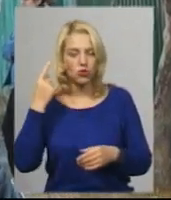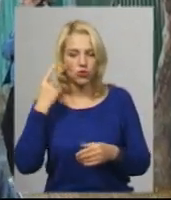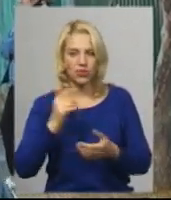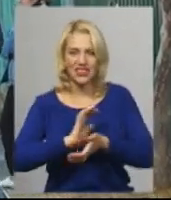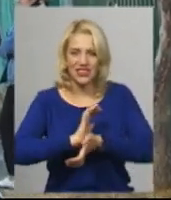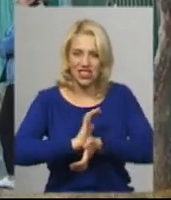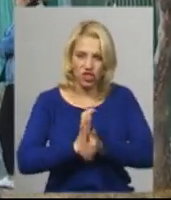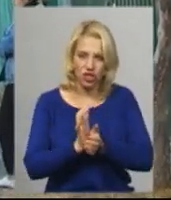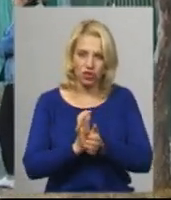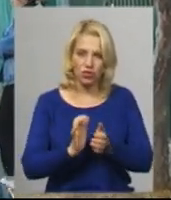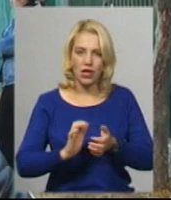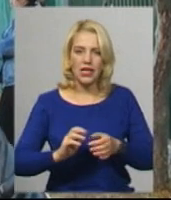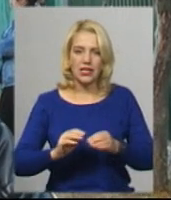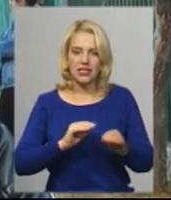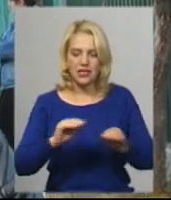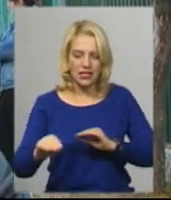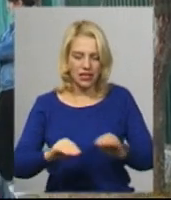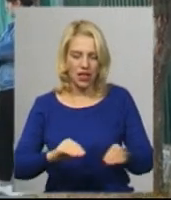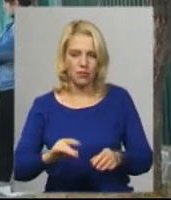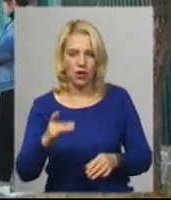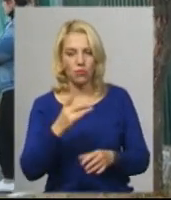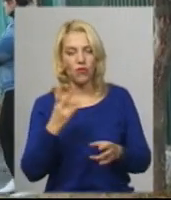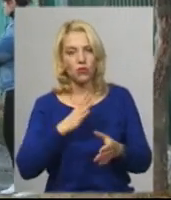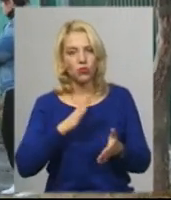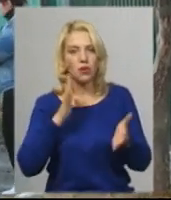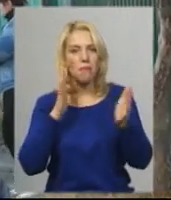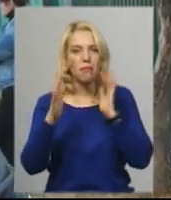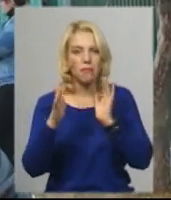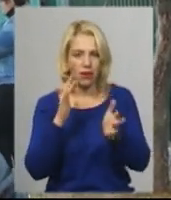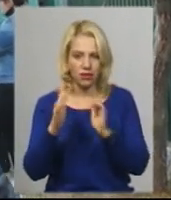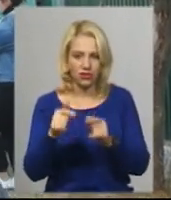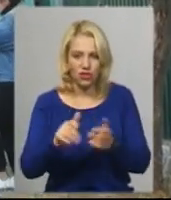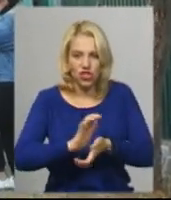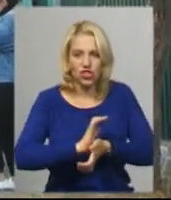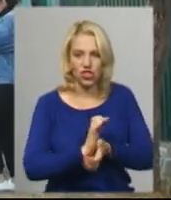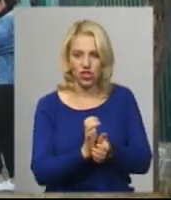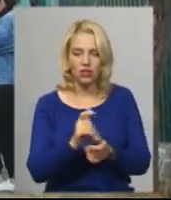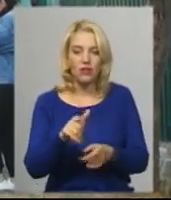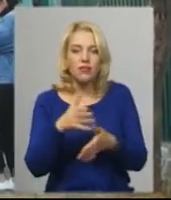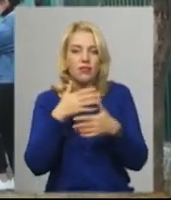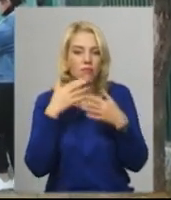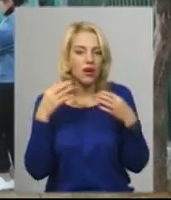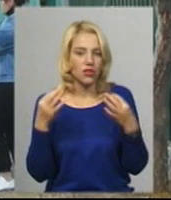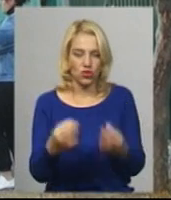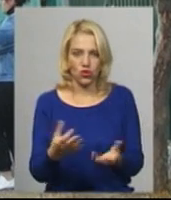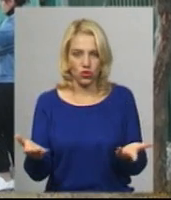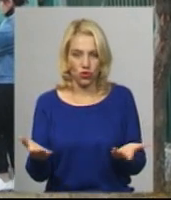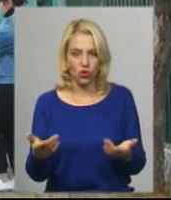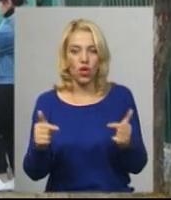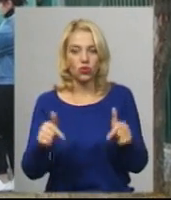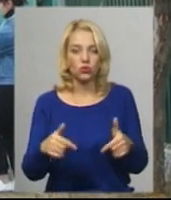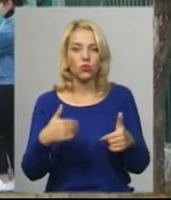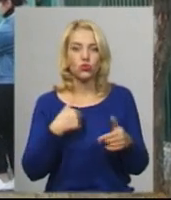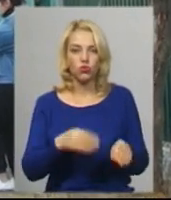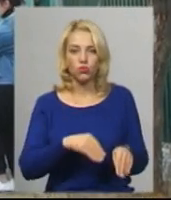заселеному мікрорайоні повинен бути парк або сквер, а він щільно заселений і на ньому немає взагалі нічого. Тут хочуть